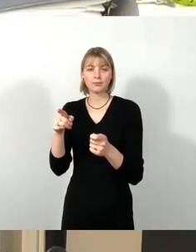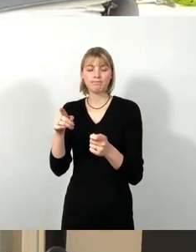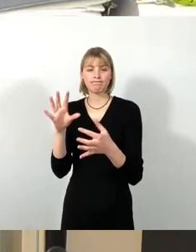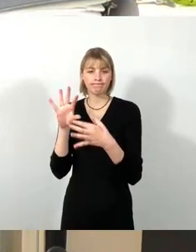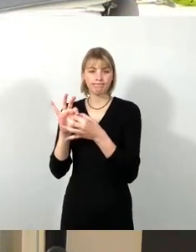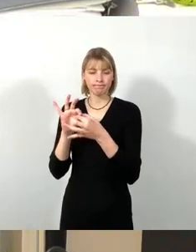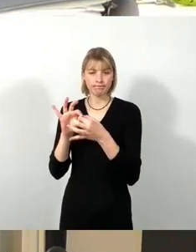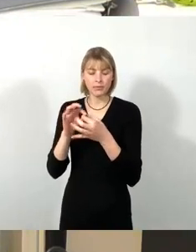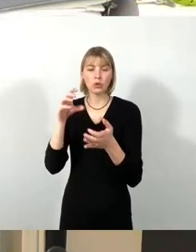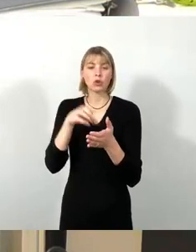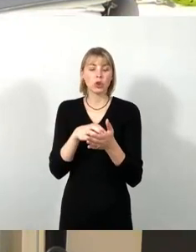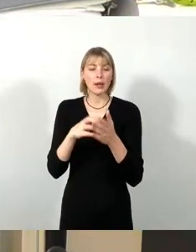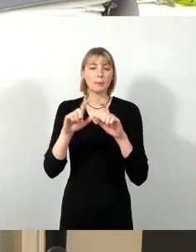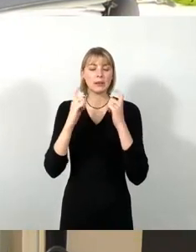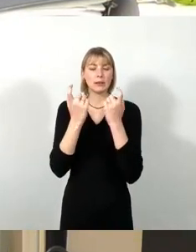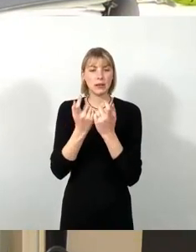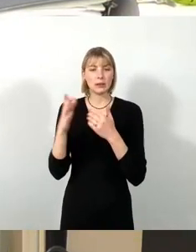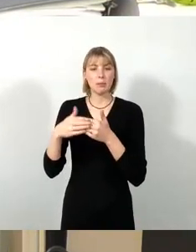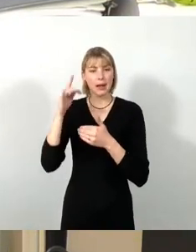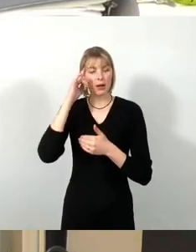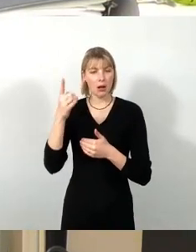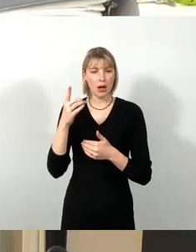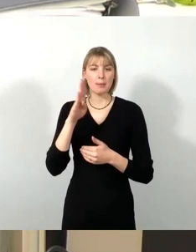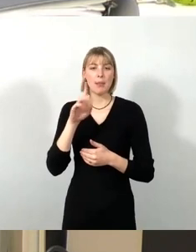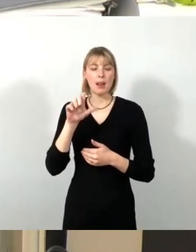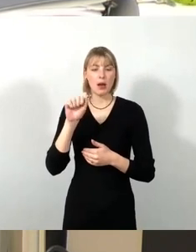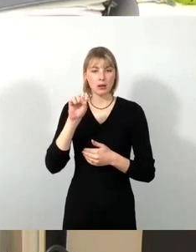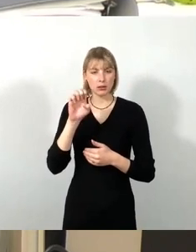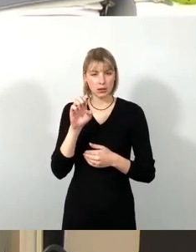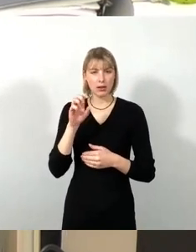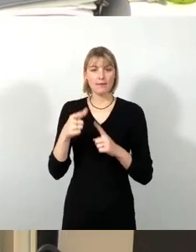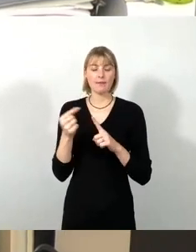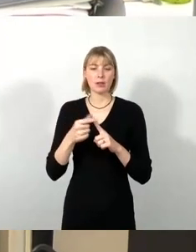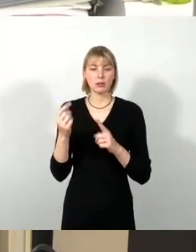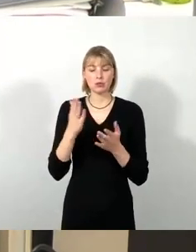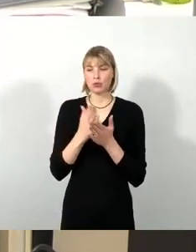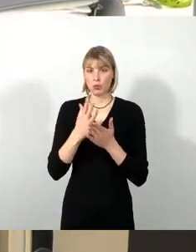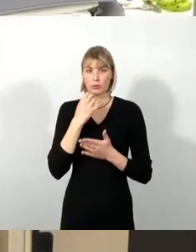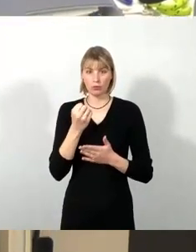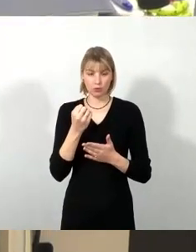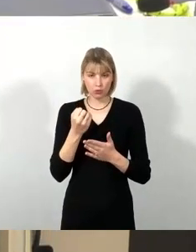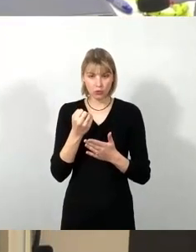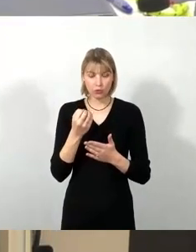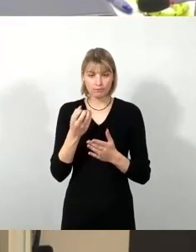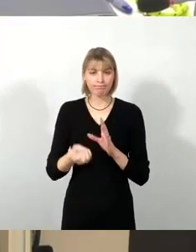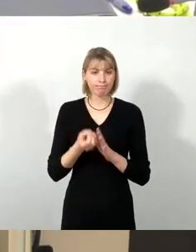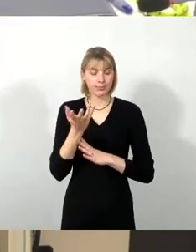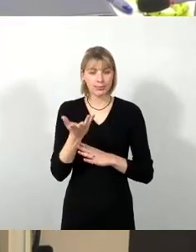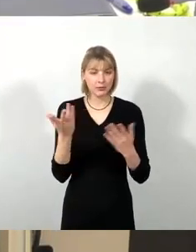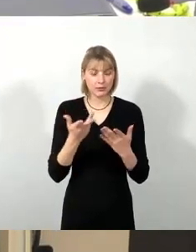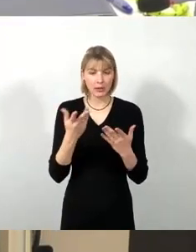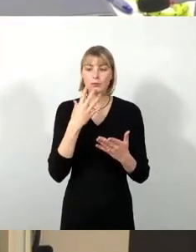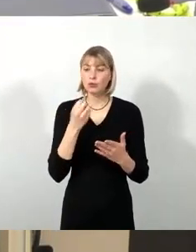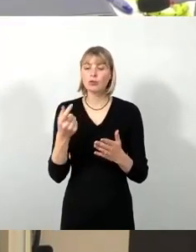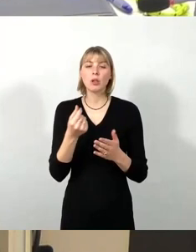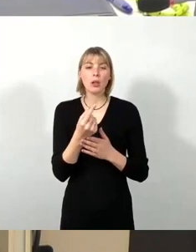Stadtbezirksbeirat Blasewitz hat zwar offensichtlich den Wunsch geäußert, das Geld in das Pentagon zu